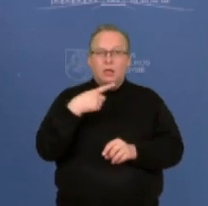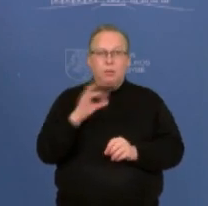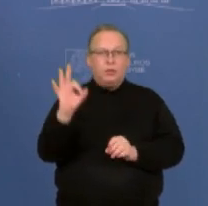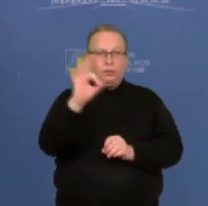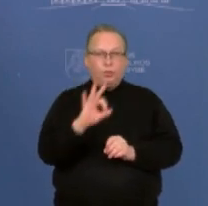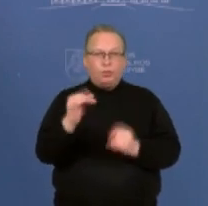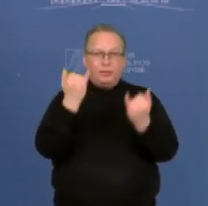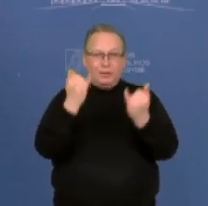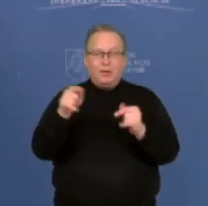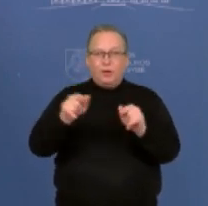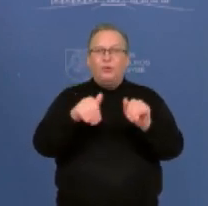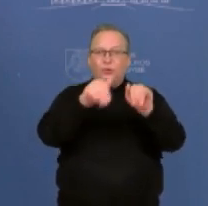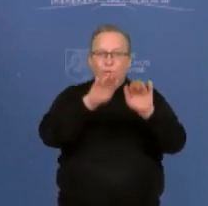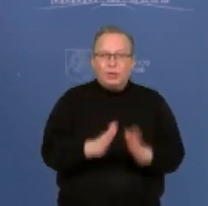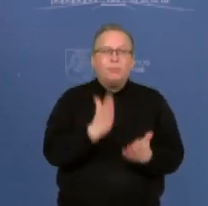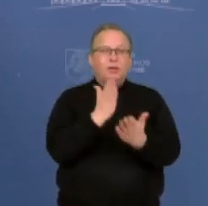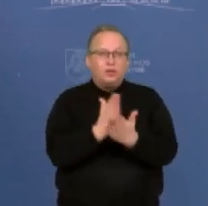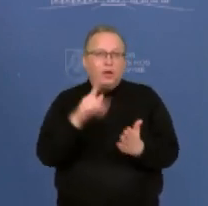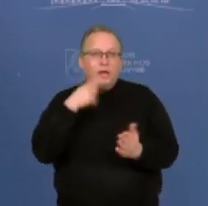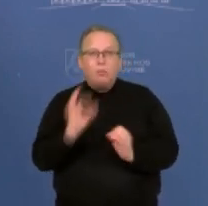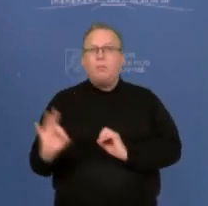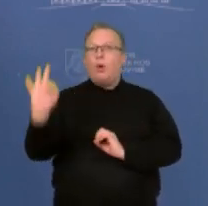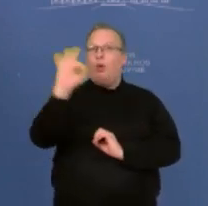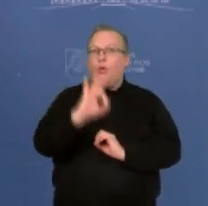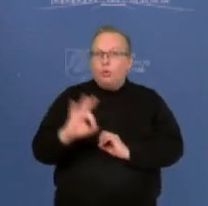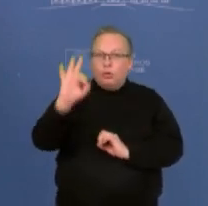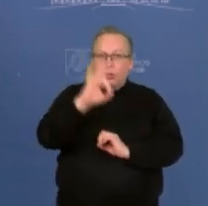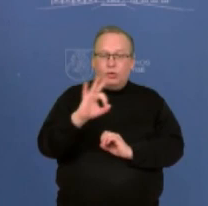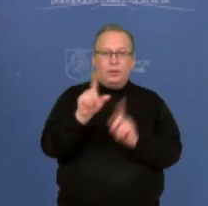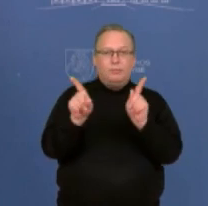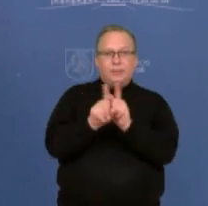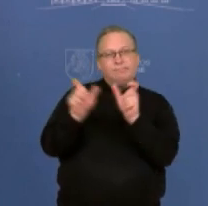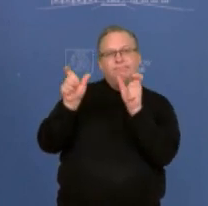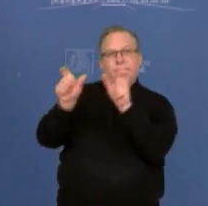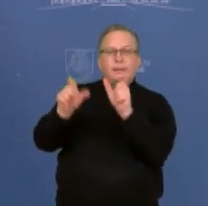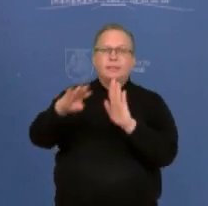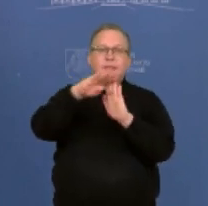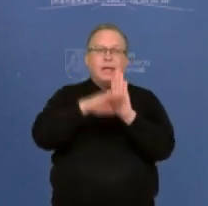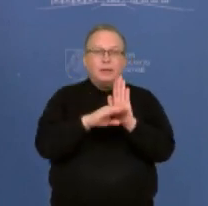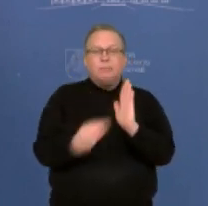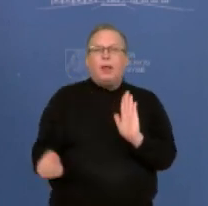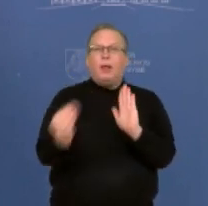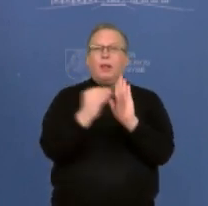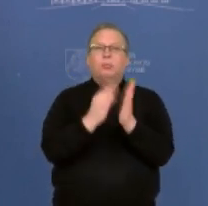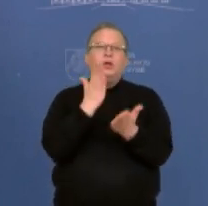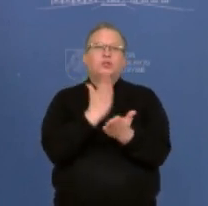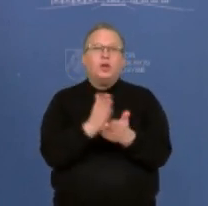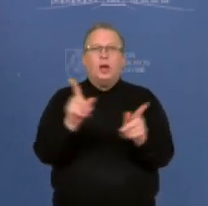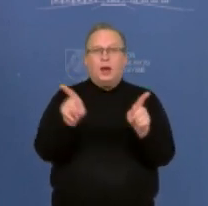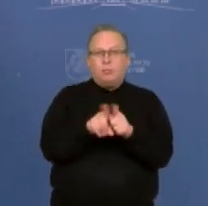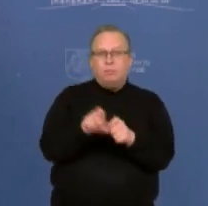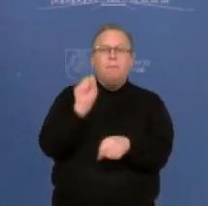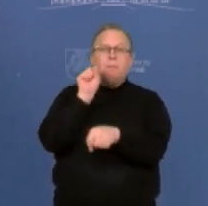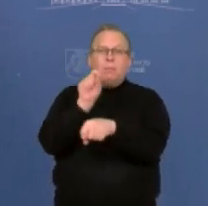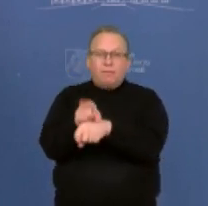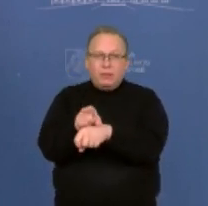skuriamas šito nutarimu, ar yra kalbama apie platesnį ribojimą, aš turiu apie įstatymą, ar nutarime kalbama apie kažkokį pavėdimą,